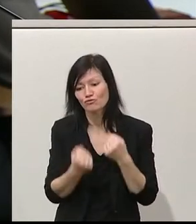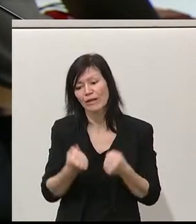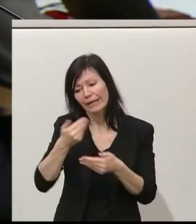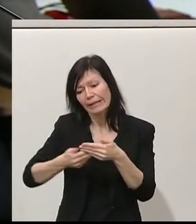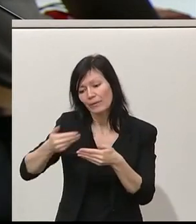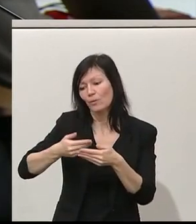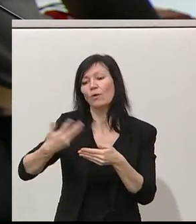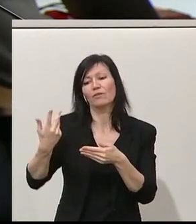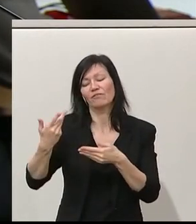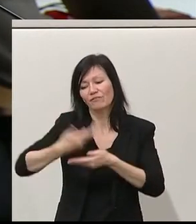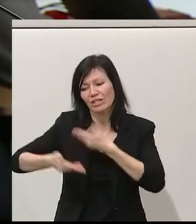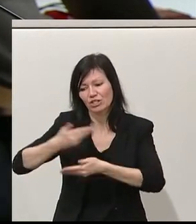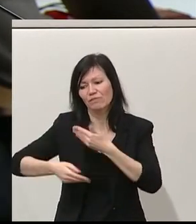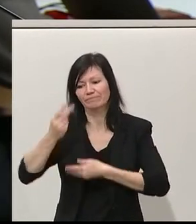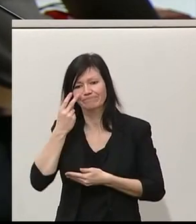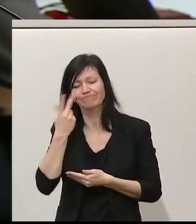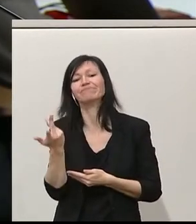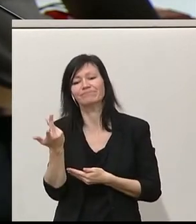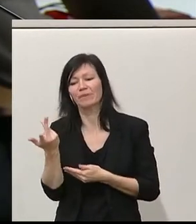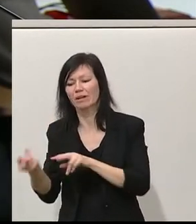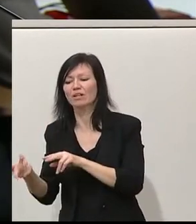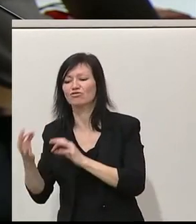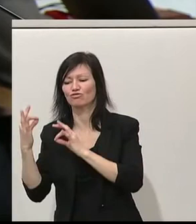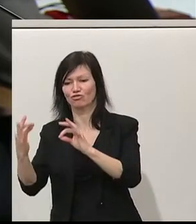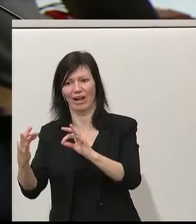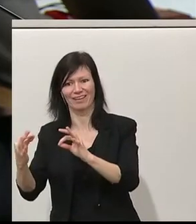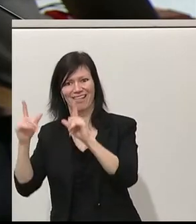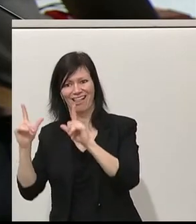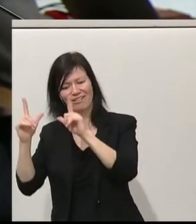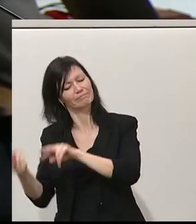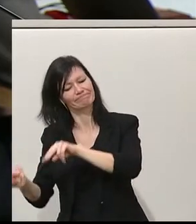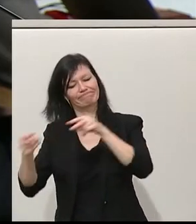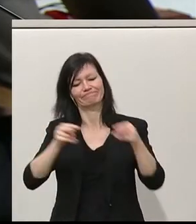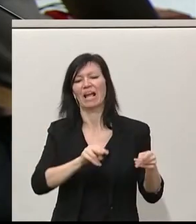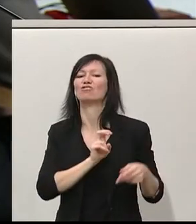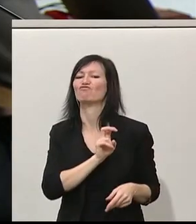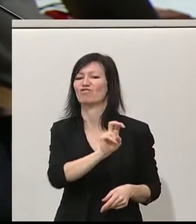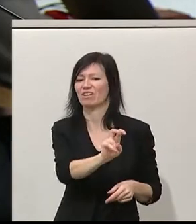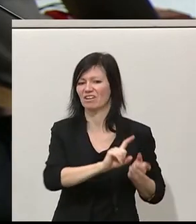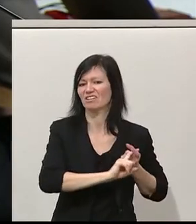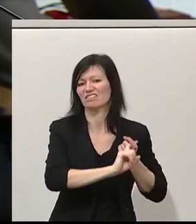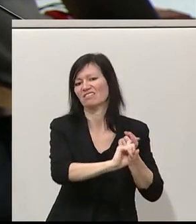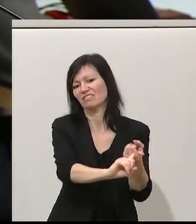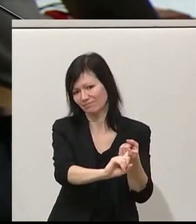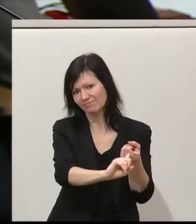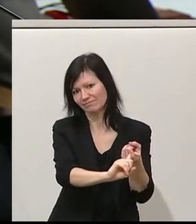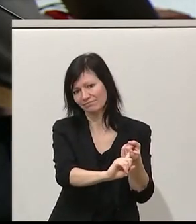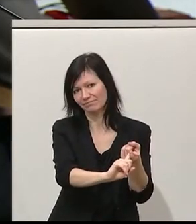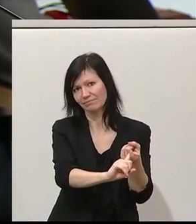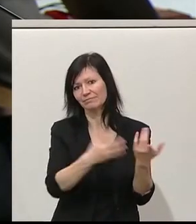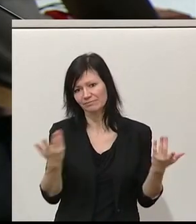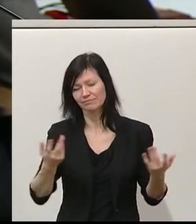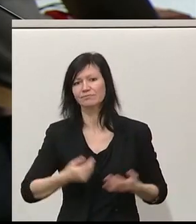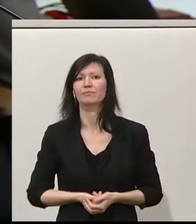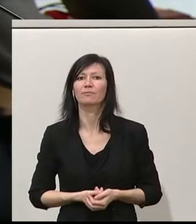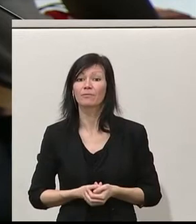Markthintergrund die Verlagerung des Gütertransports von der Straße auf die Schiene, ein zentrales Thema dieses Regierungsprogramms. Und